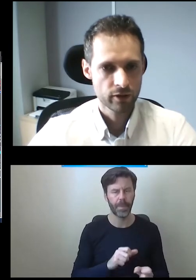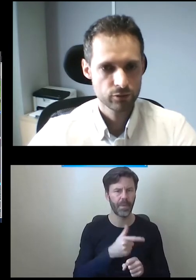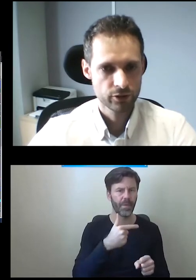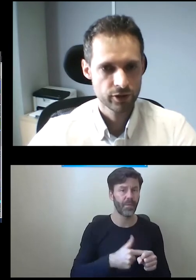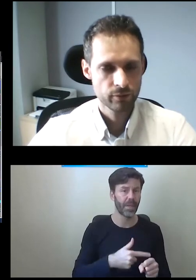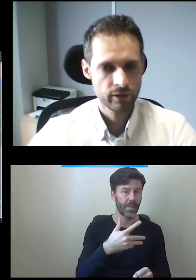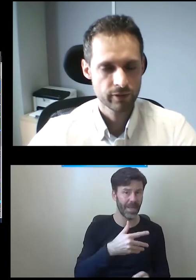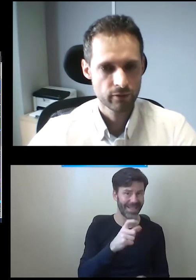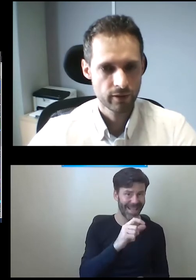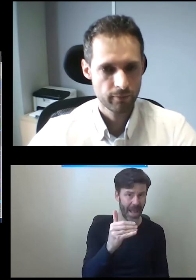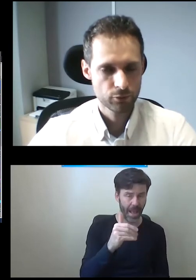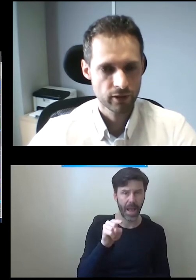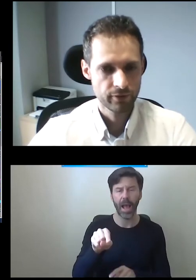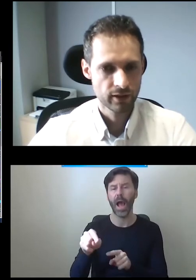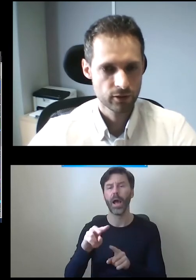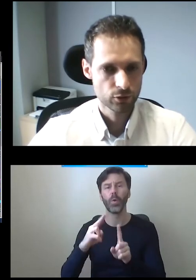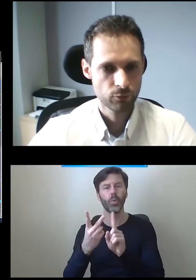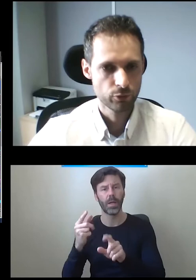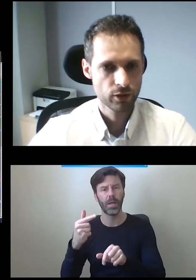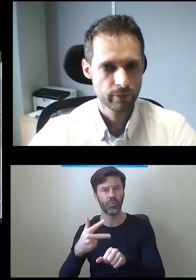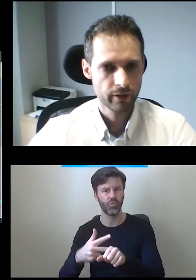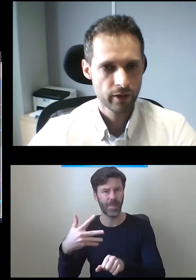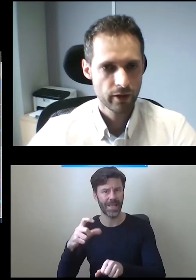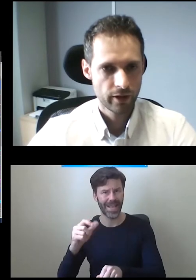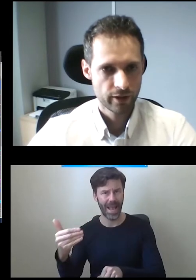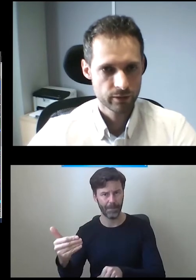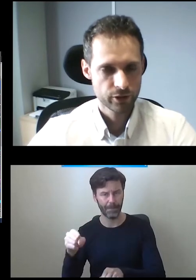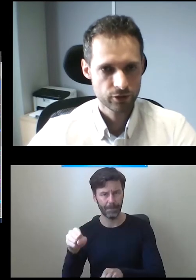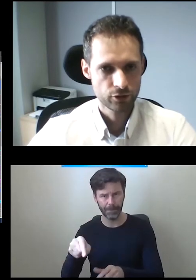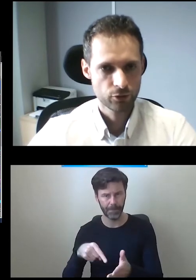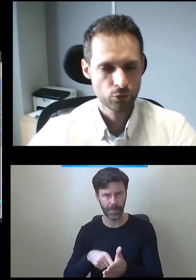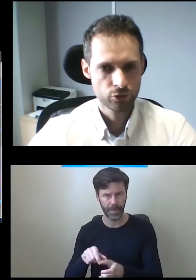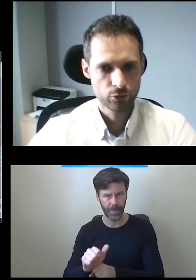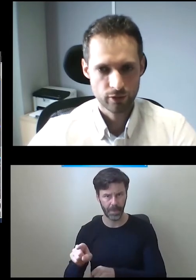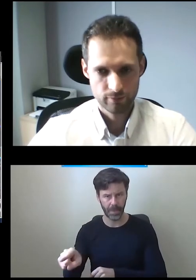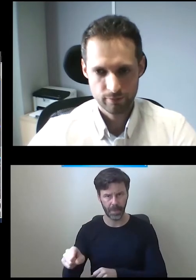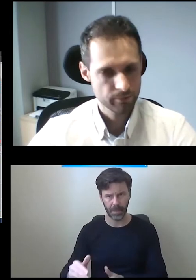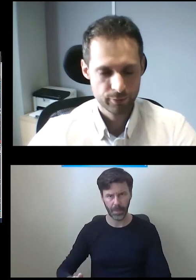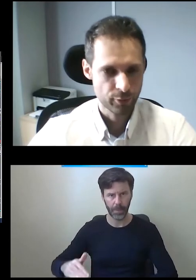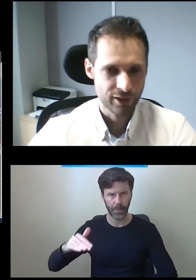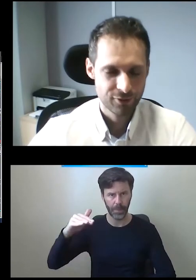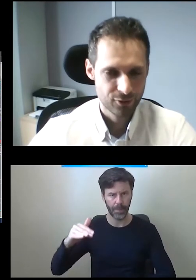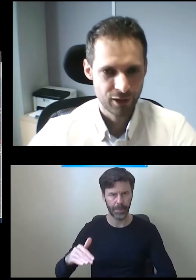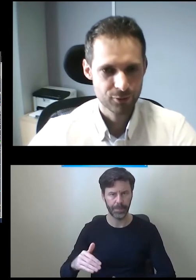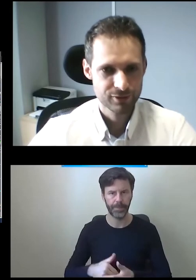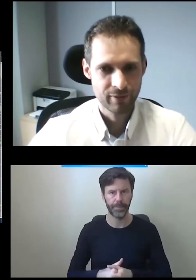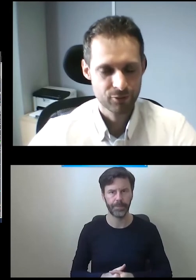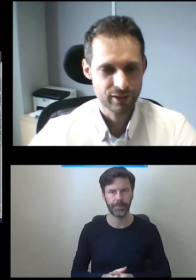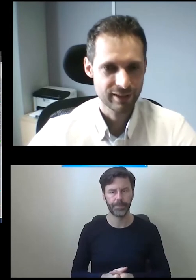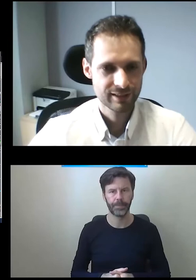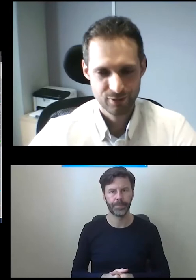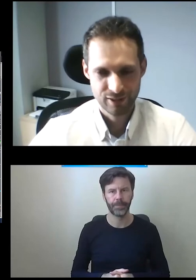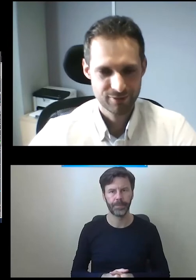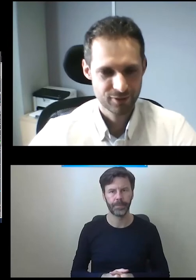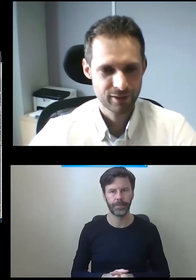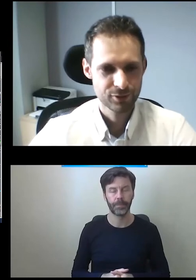oraz tutaj 30 mm malutka winda, tylko z tym stopem, żeby się dotyć do tych góry. Spotkanie wyglądało z tym, akurat